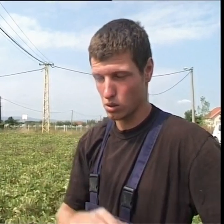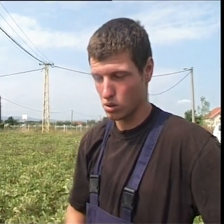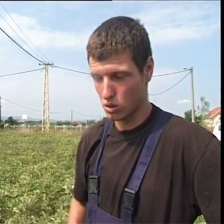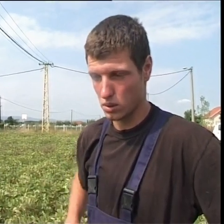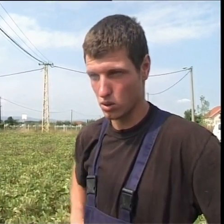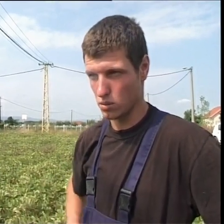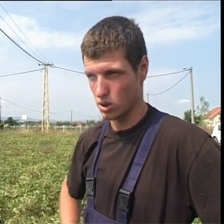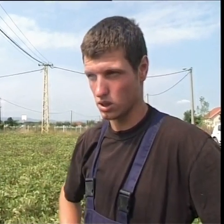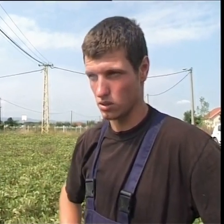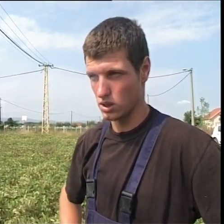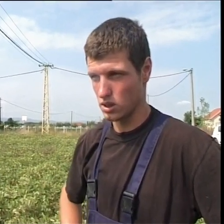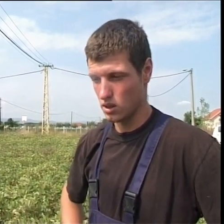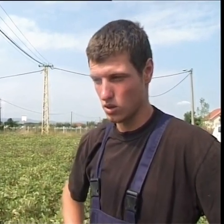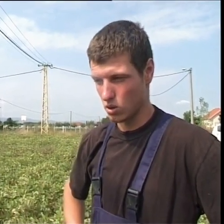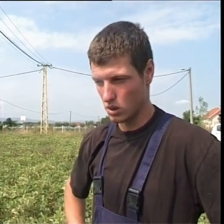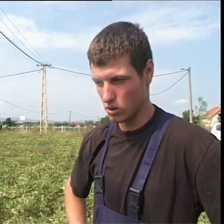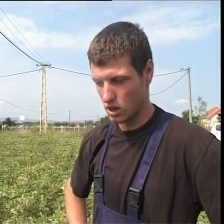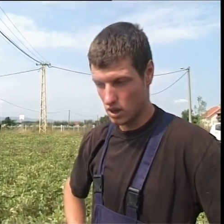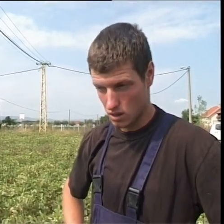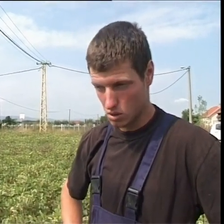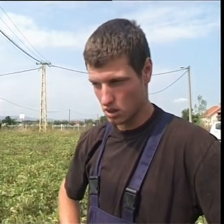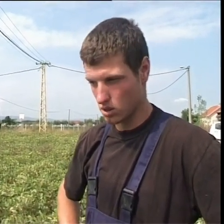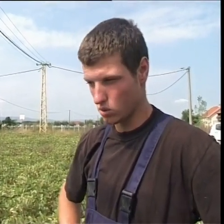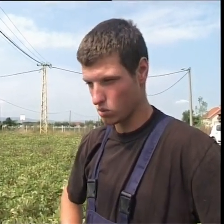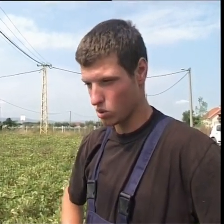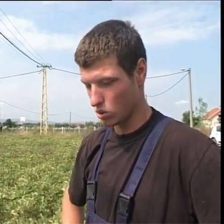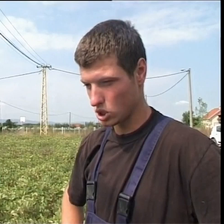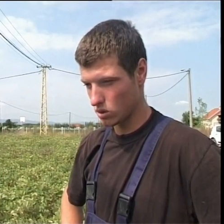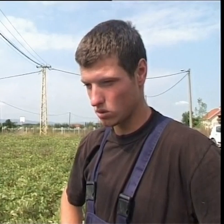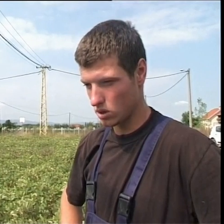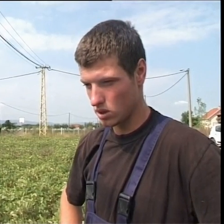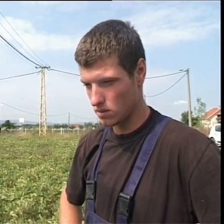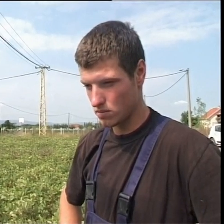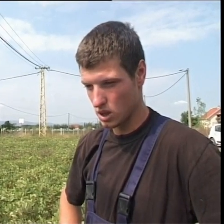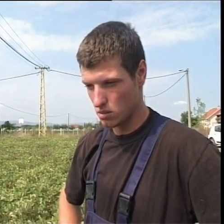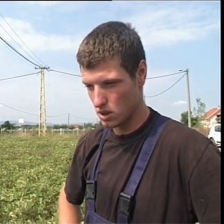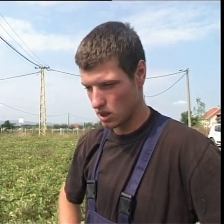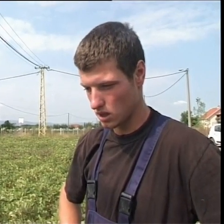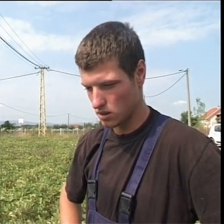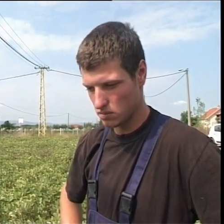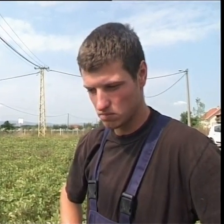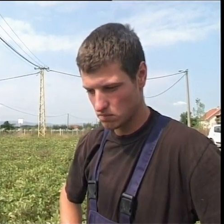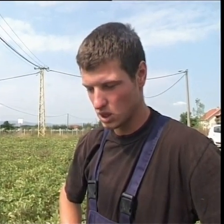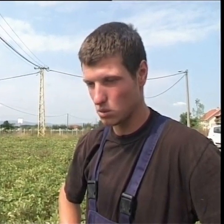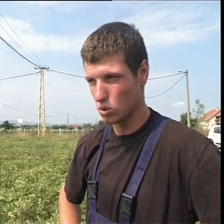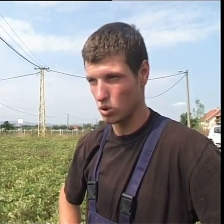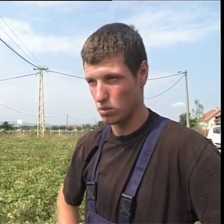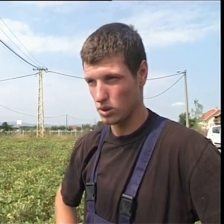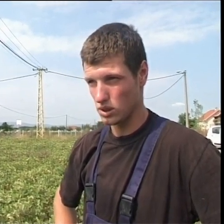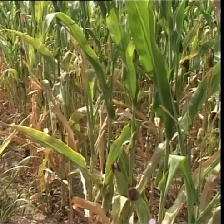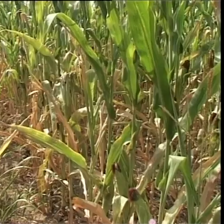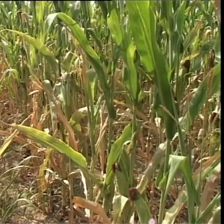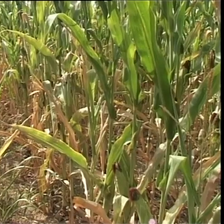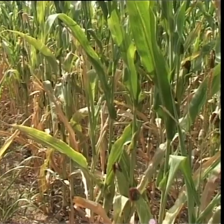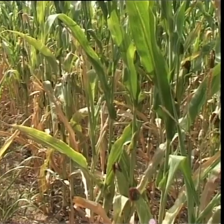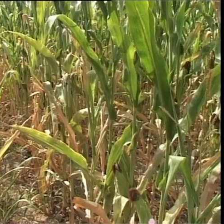imali prinos soje od 5 tona po hektaru. Ove godine nadamo se da ćemo izvući uloženo i da će biti nekih minimum tonu i